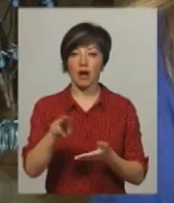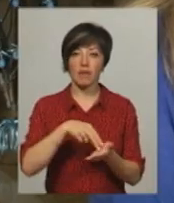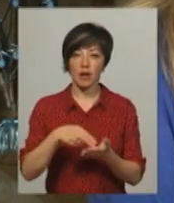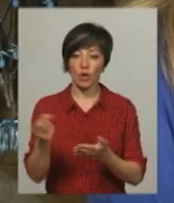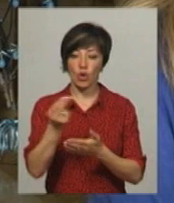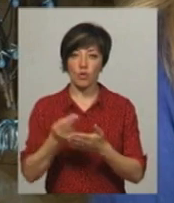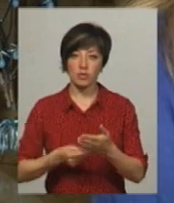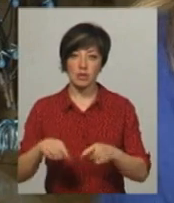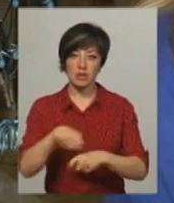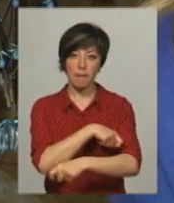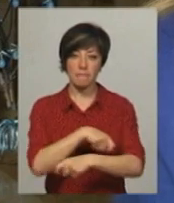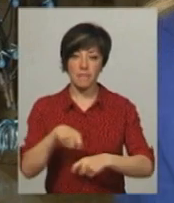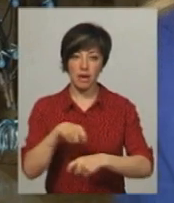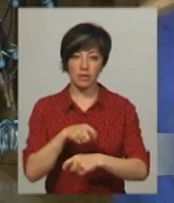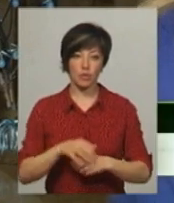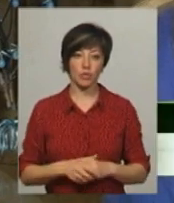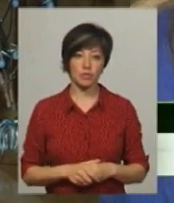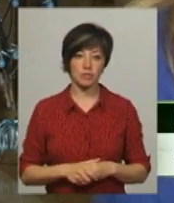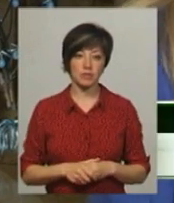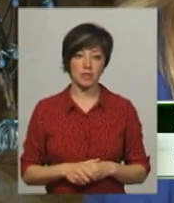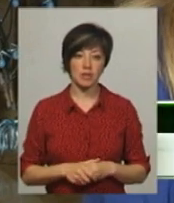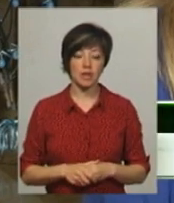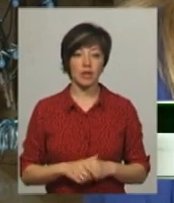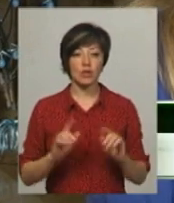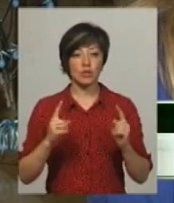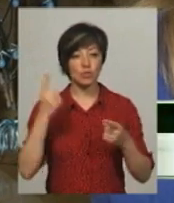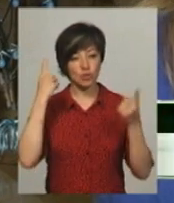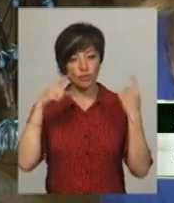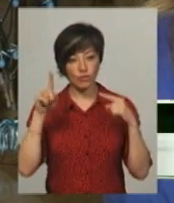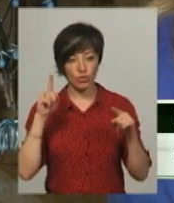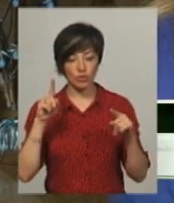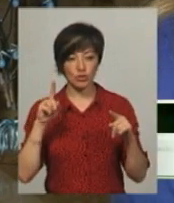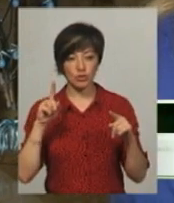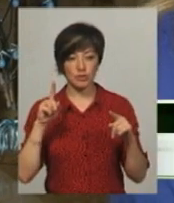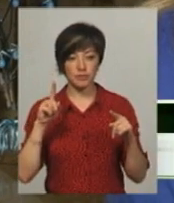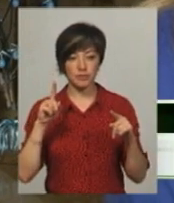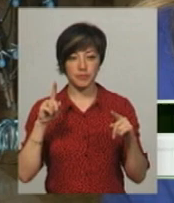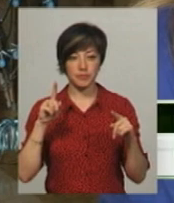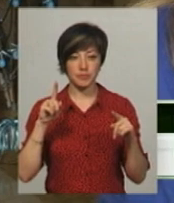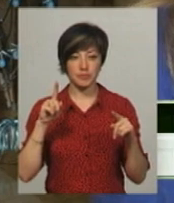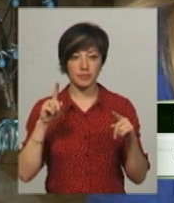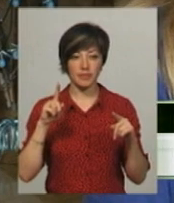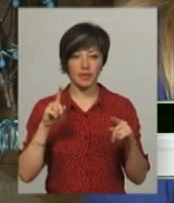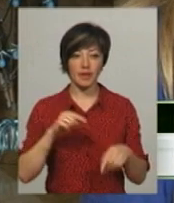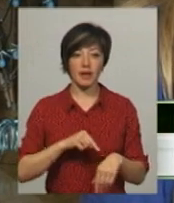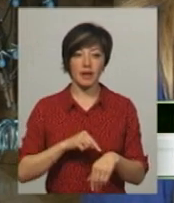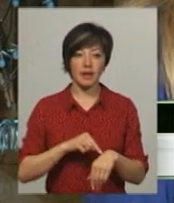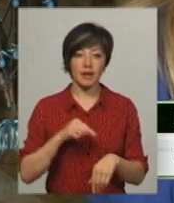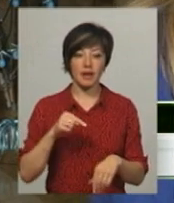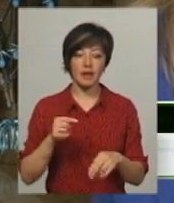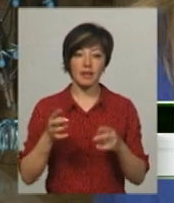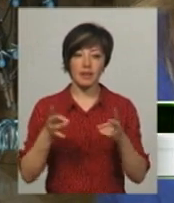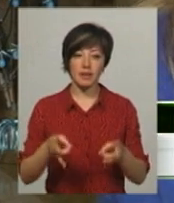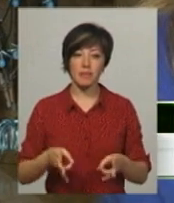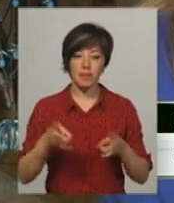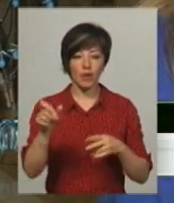і розпис на батику. Вона дуже така творча, ранима така